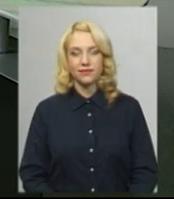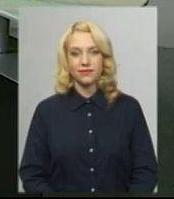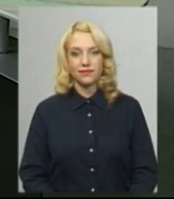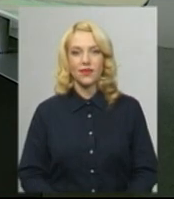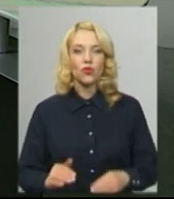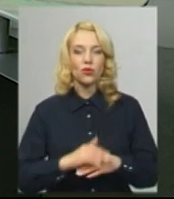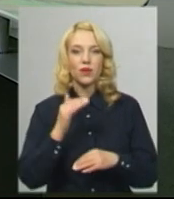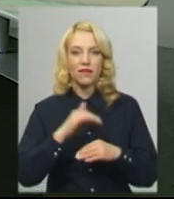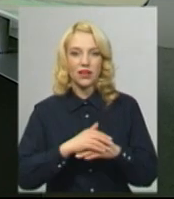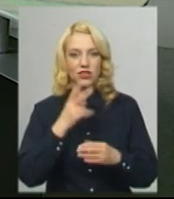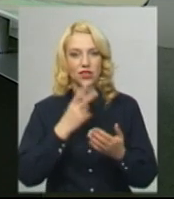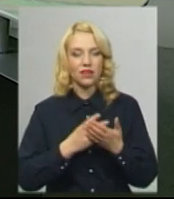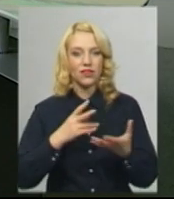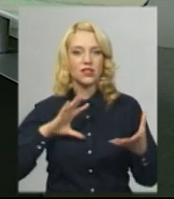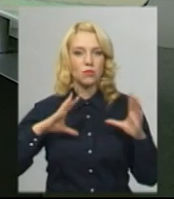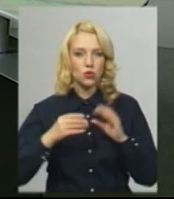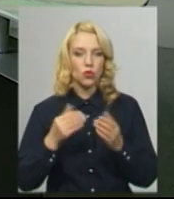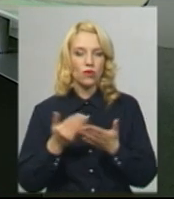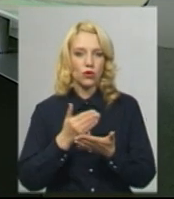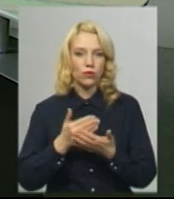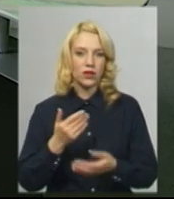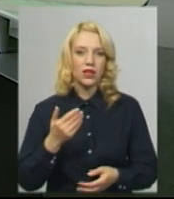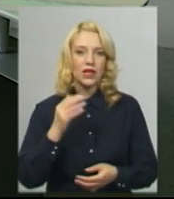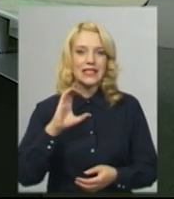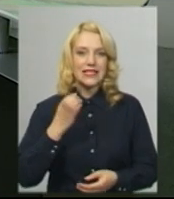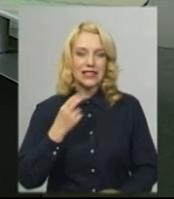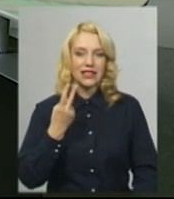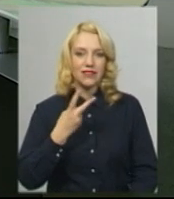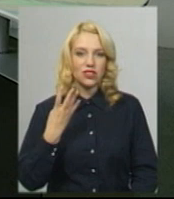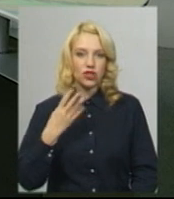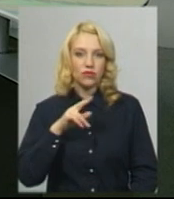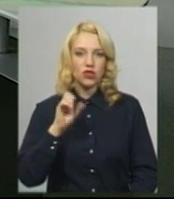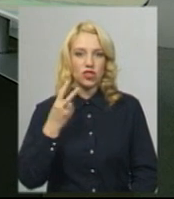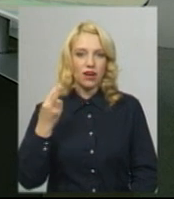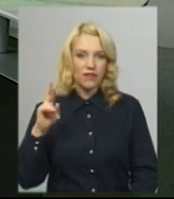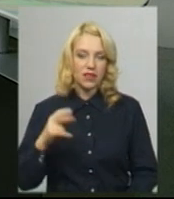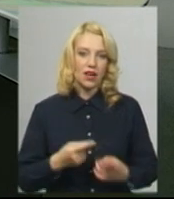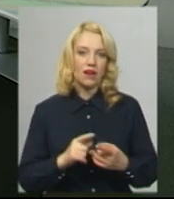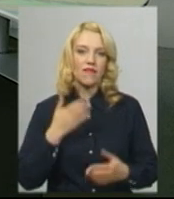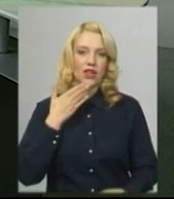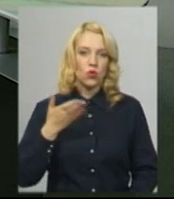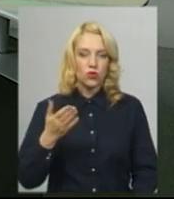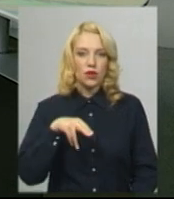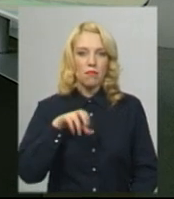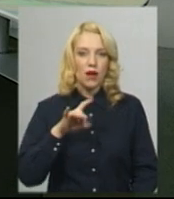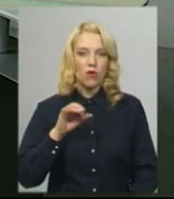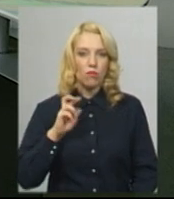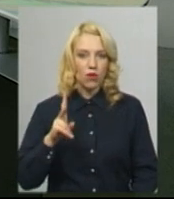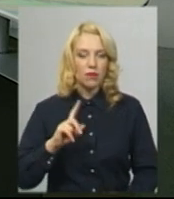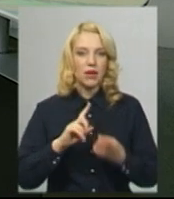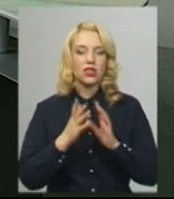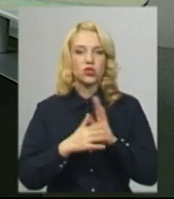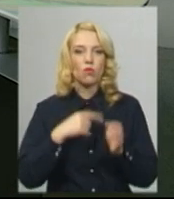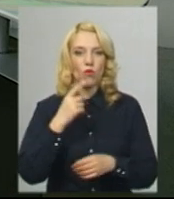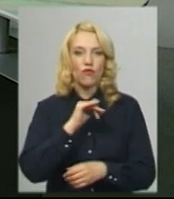Доброго вечора! В ефірі підсумковий випуск новин середи 24 червня. В студії ведуча Світлана Поробок на жестову мову перекладає